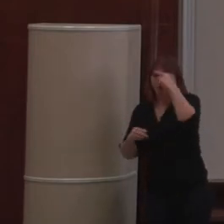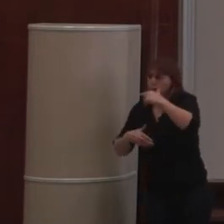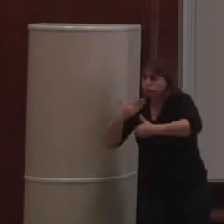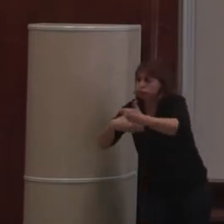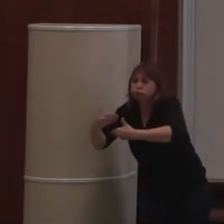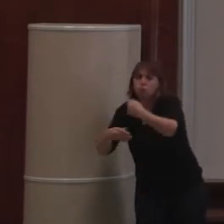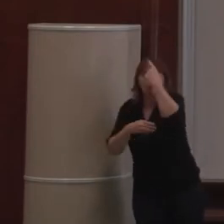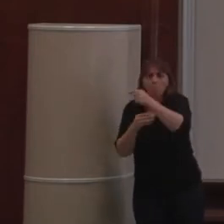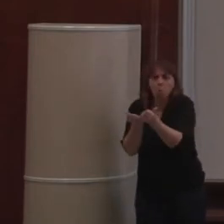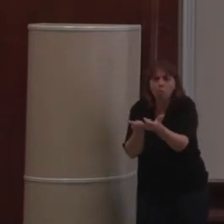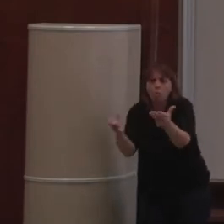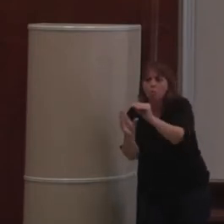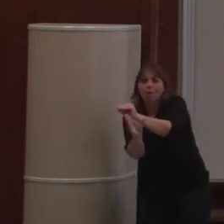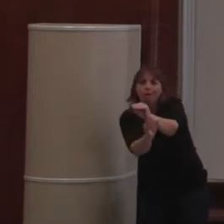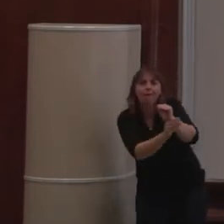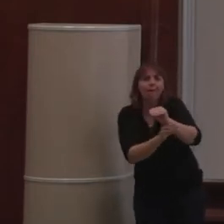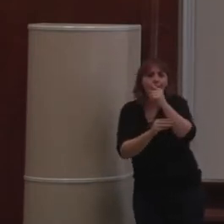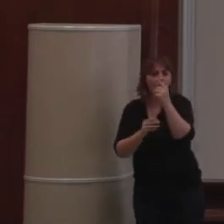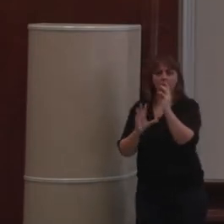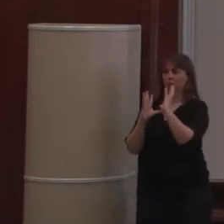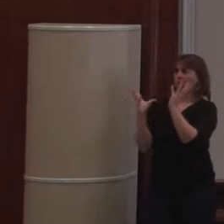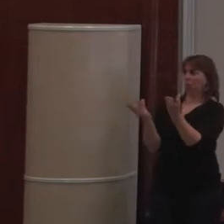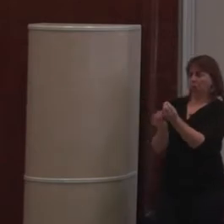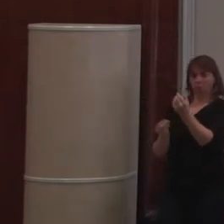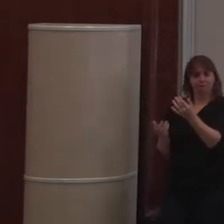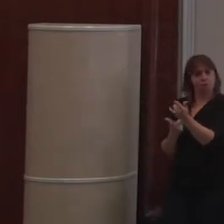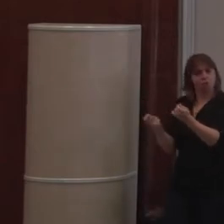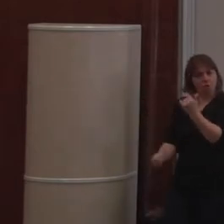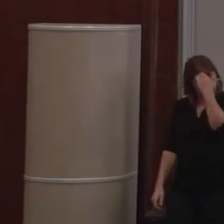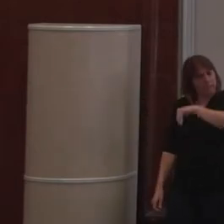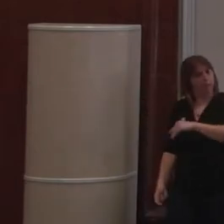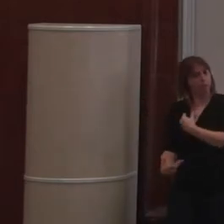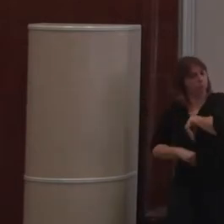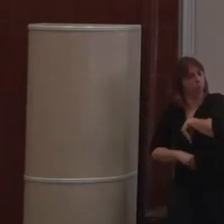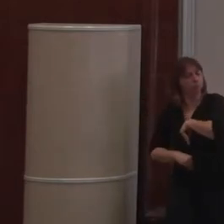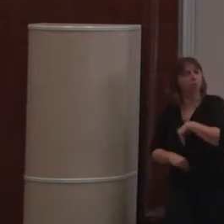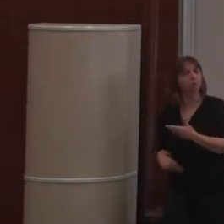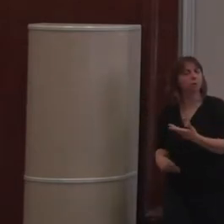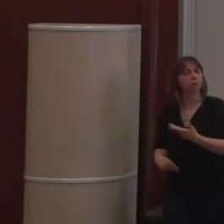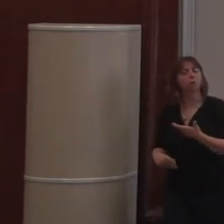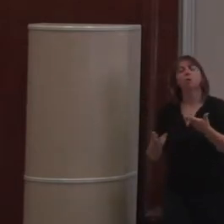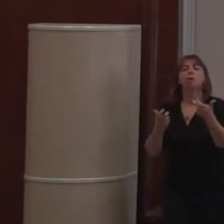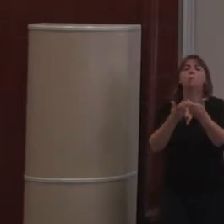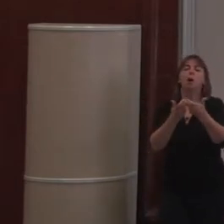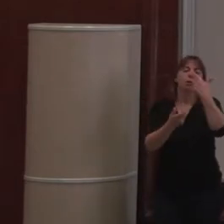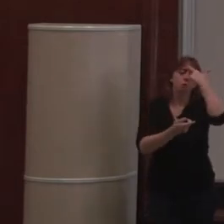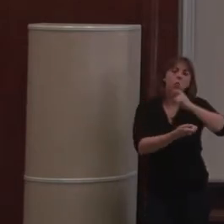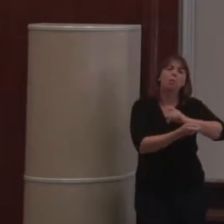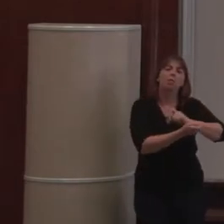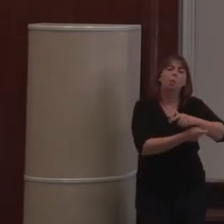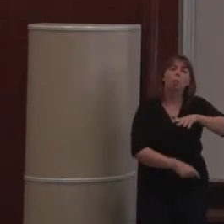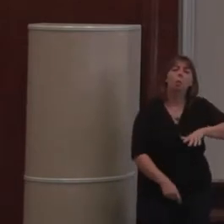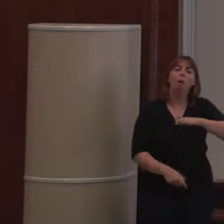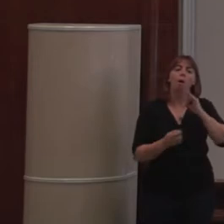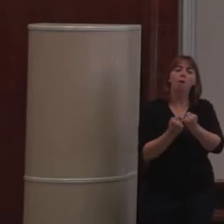d'évolution, etc. C'est quelque chose qu'on a bien en tête et on sait le gérer. Et par exemple, si je vous parle de Python, nous, pour déployer du Plon, on n